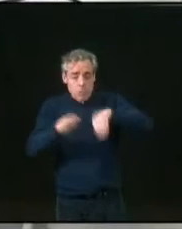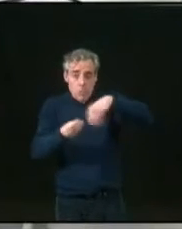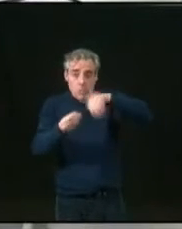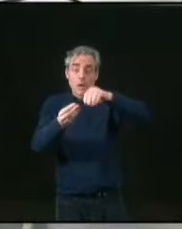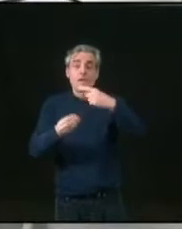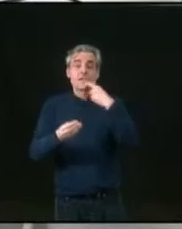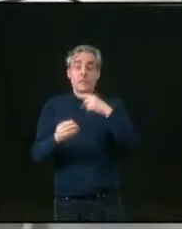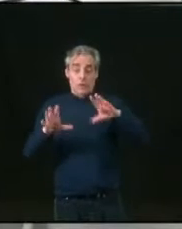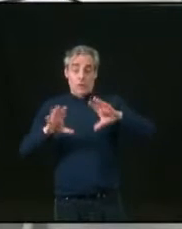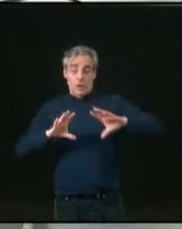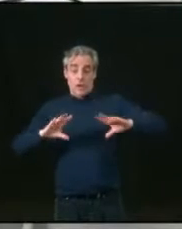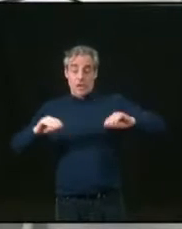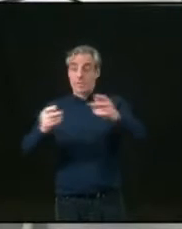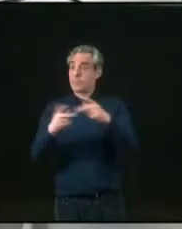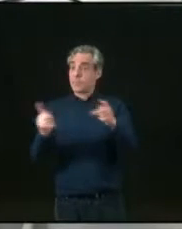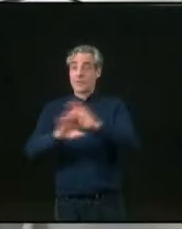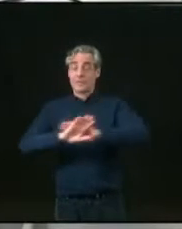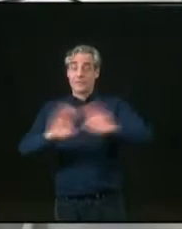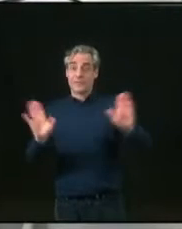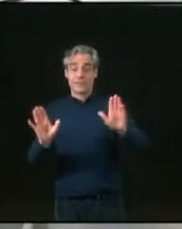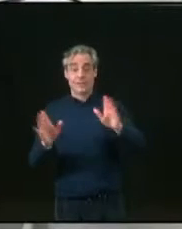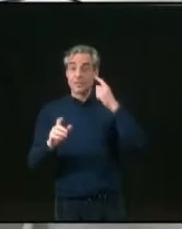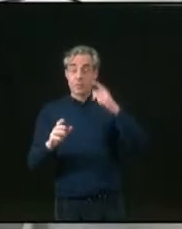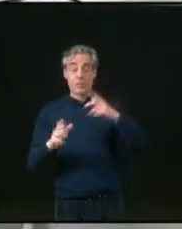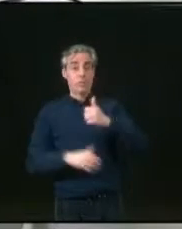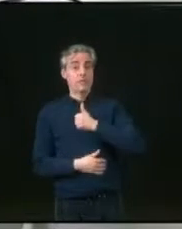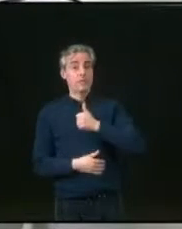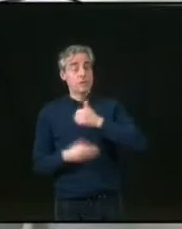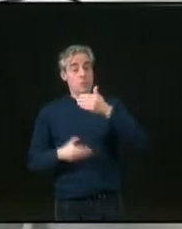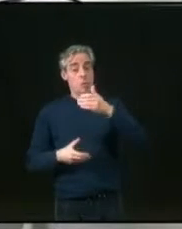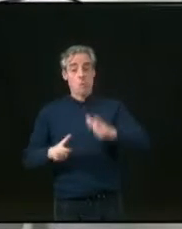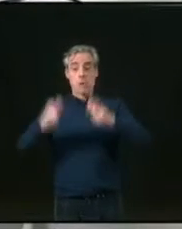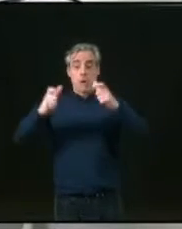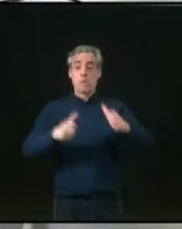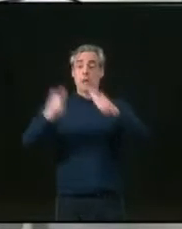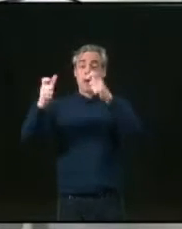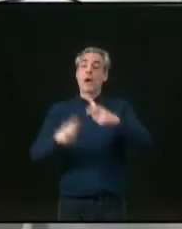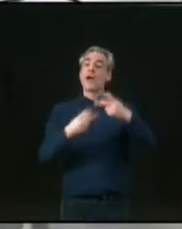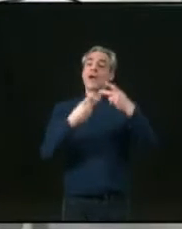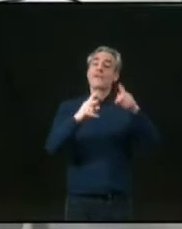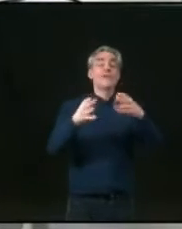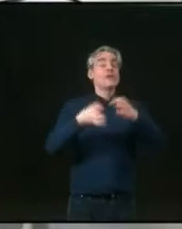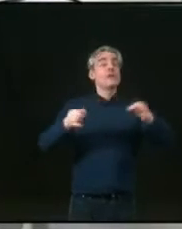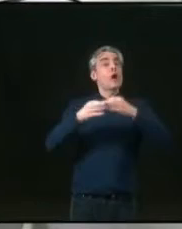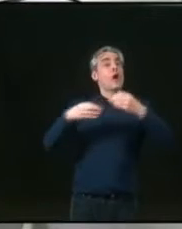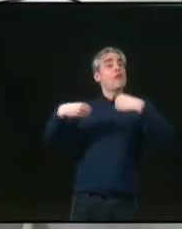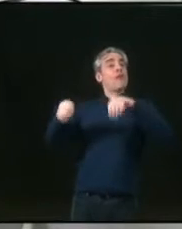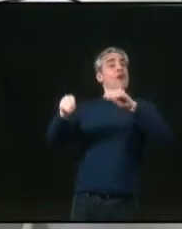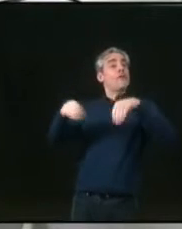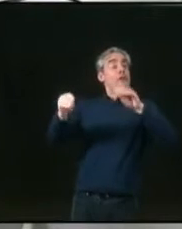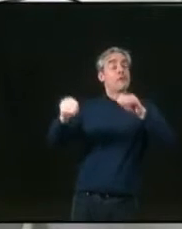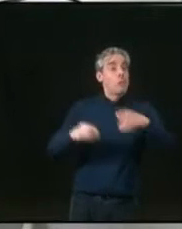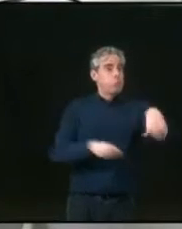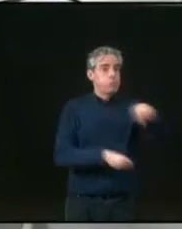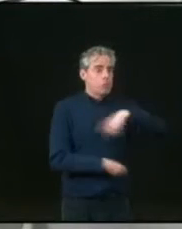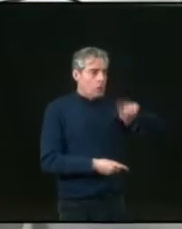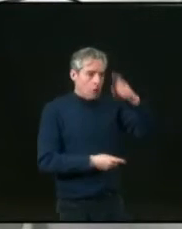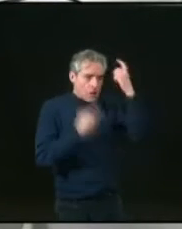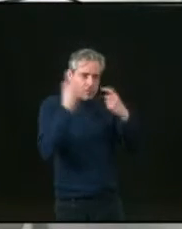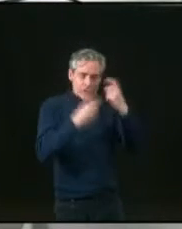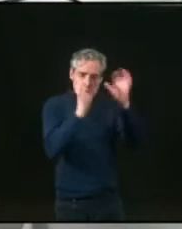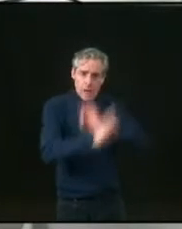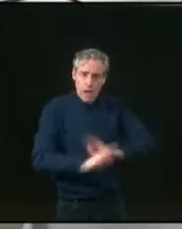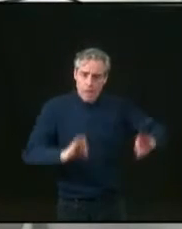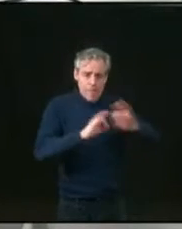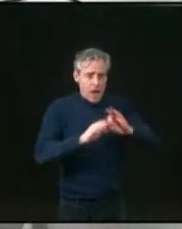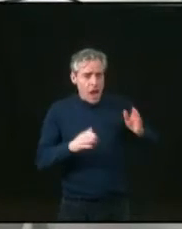privatisant le peu d'espace public qu'il reste aux habitantes et aux habitants. La ville a continué de vendre ses terrains, sans réflexion à notre avis sur le bâti